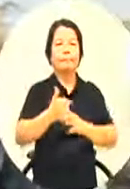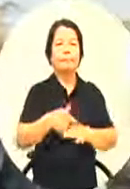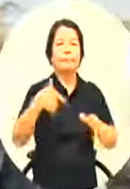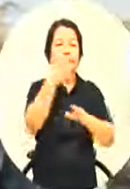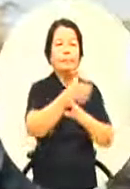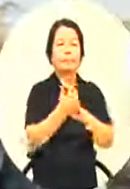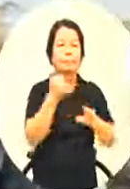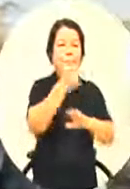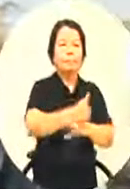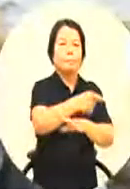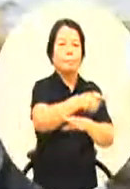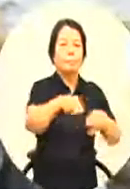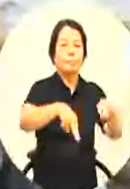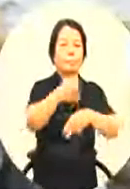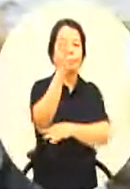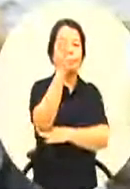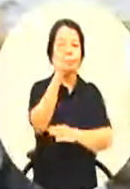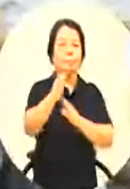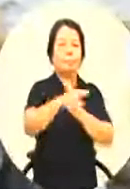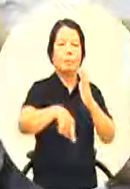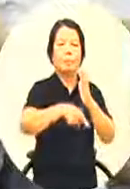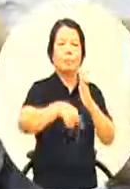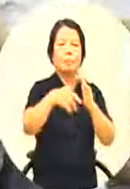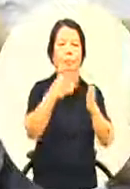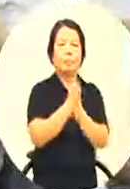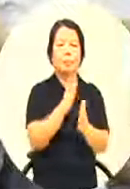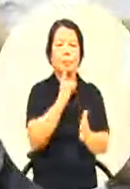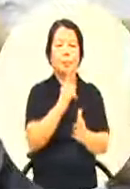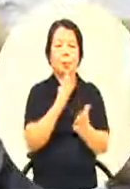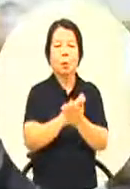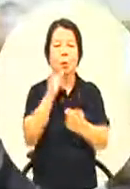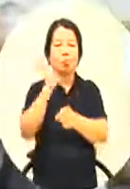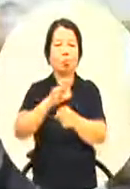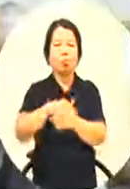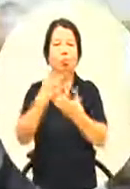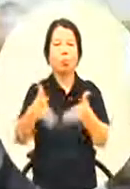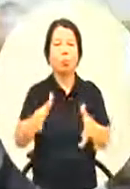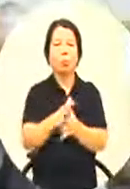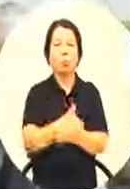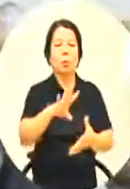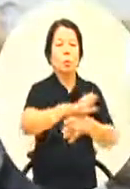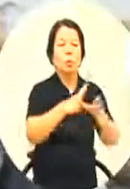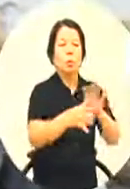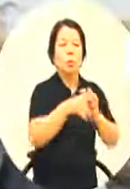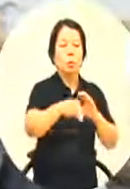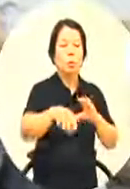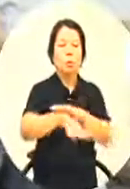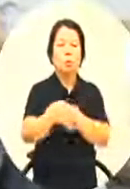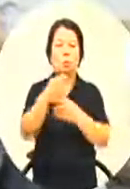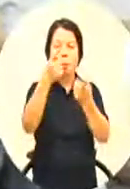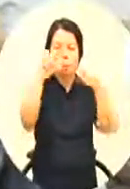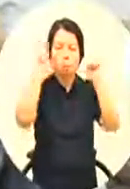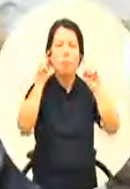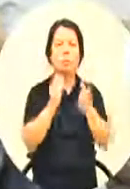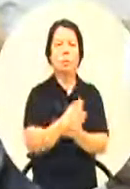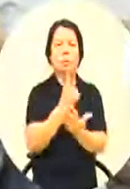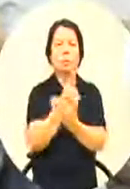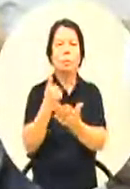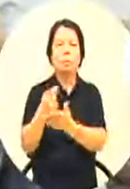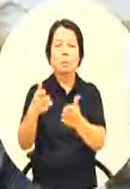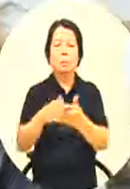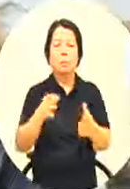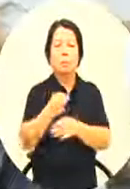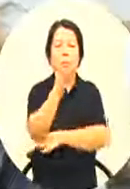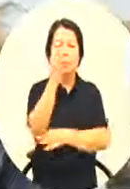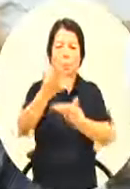金的思考我们自己每一个部门空大也好文化局也好每一个部门都在财务